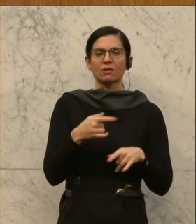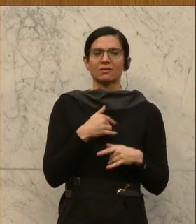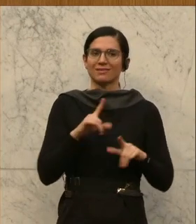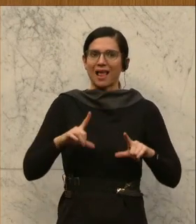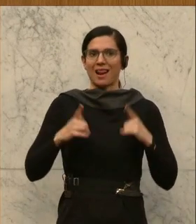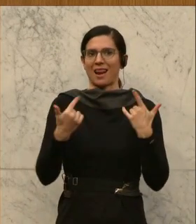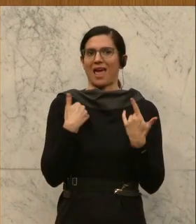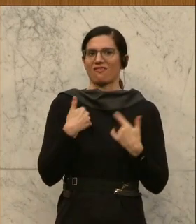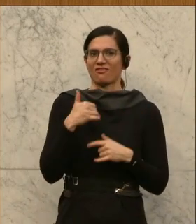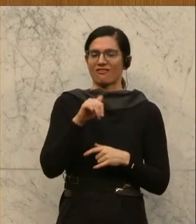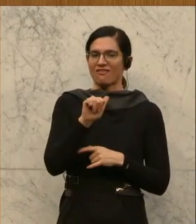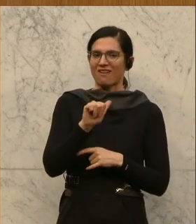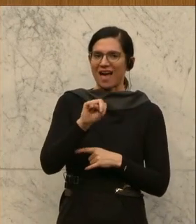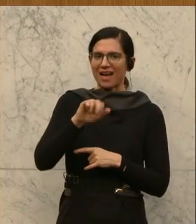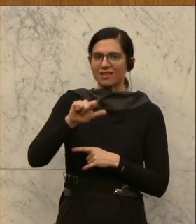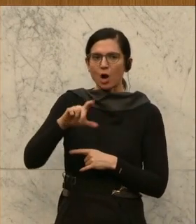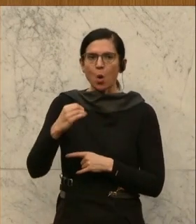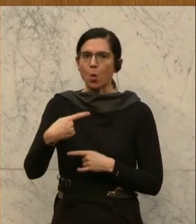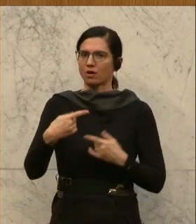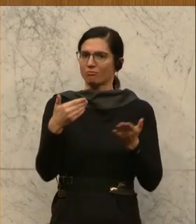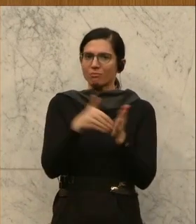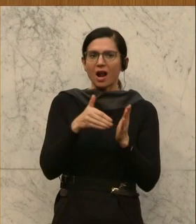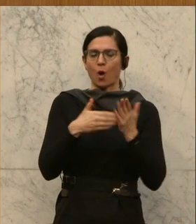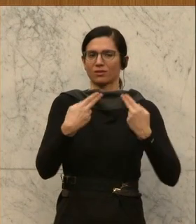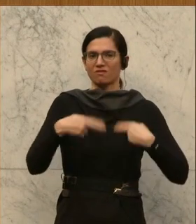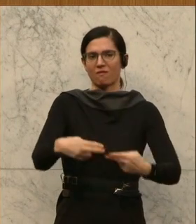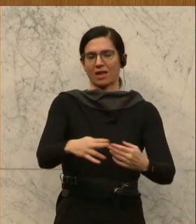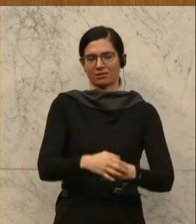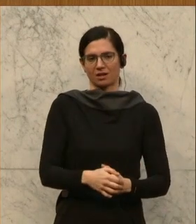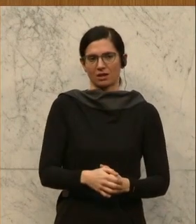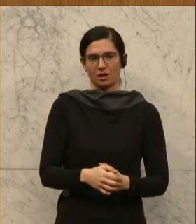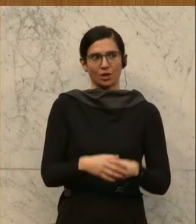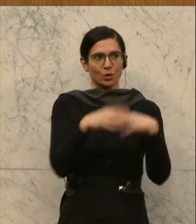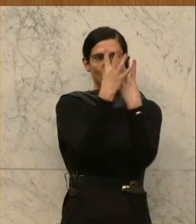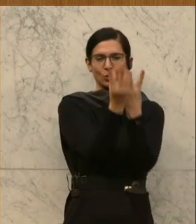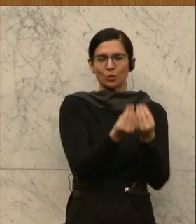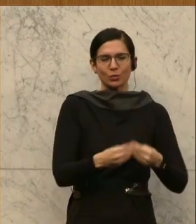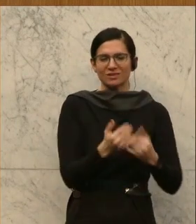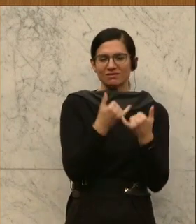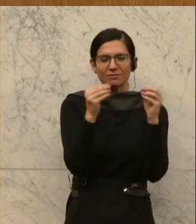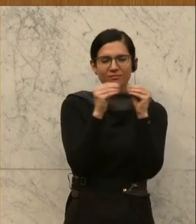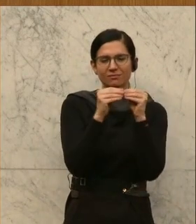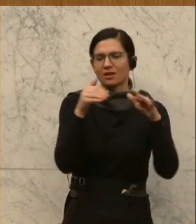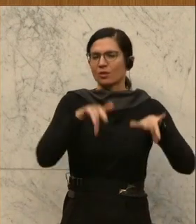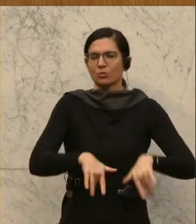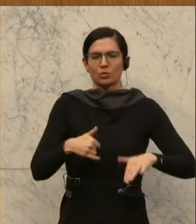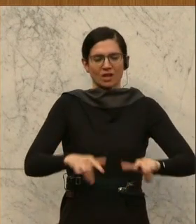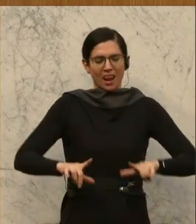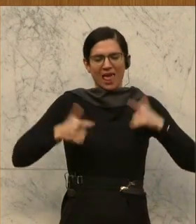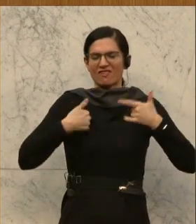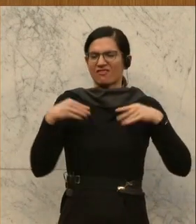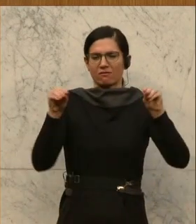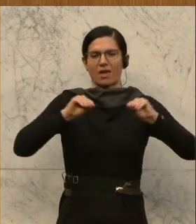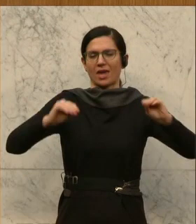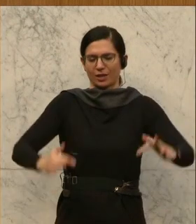Es ist extrem wichtig. Und da muss ich auch wieder meinen Lieblingssatz hervorholen, Kunst ist wie Küssen, das muss man auch spüren, live und echt.